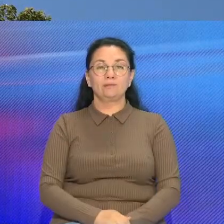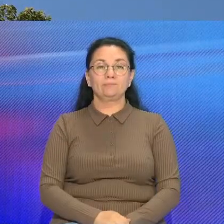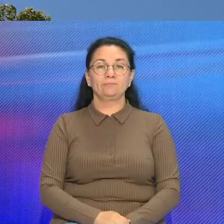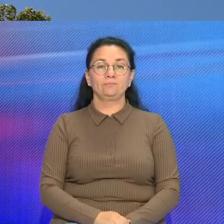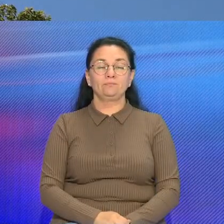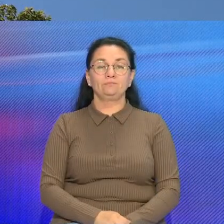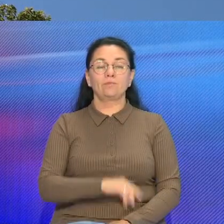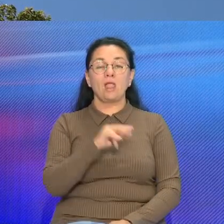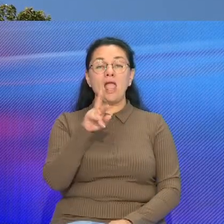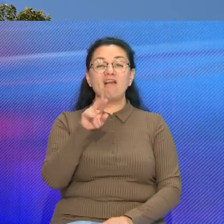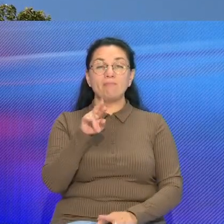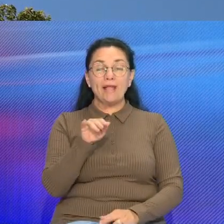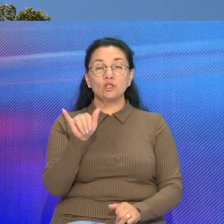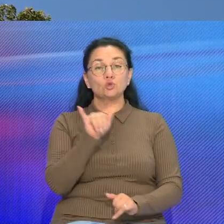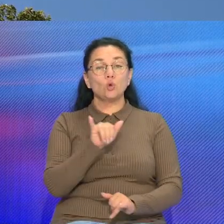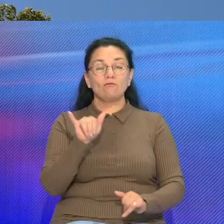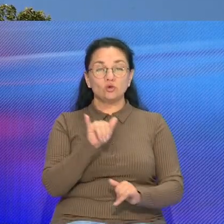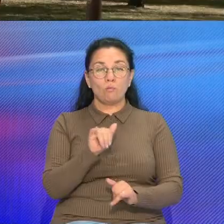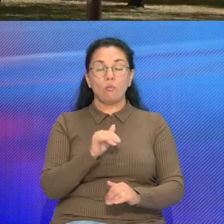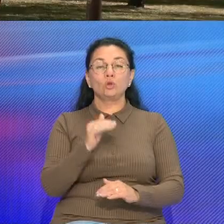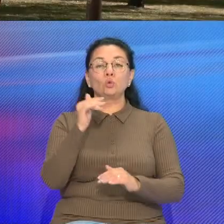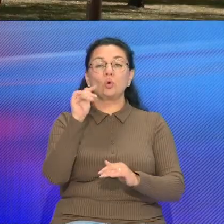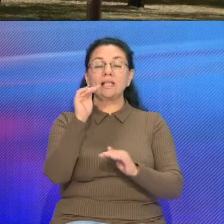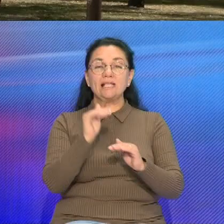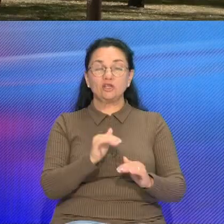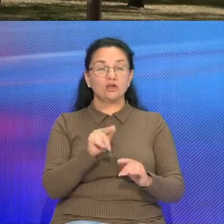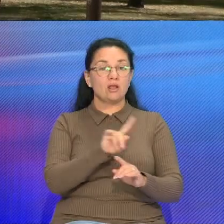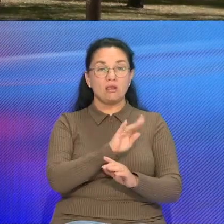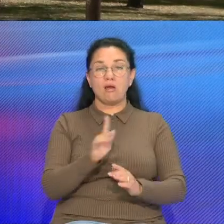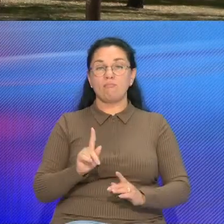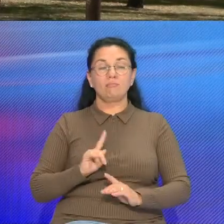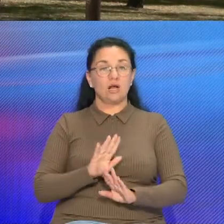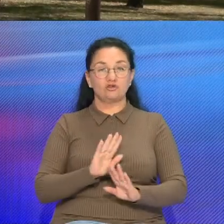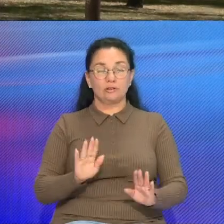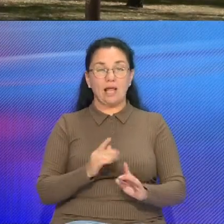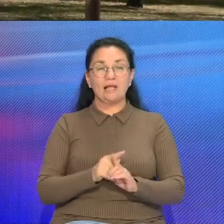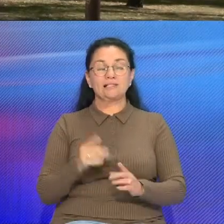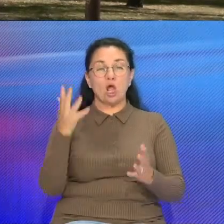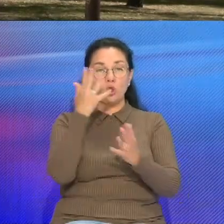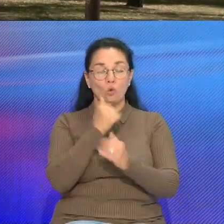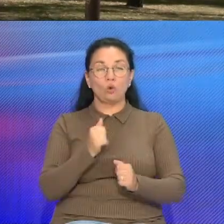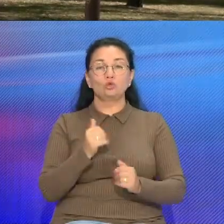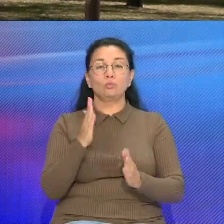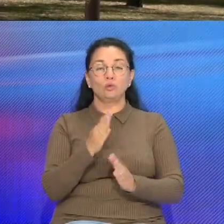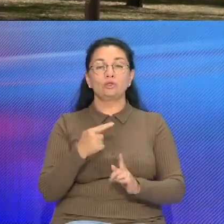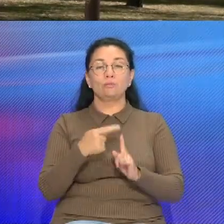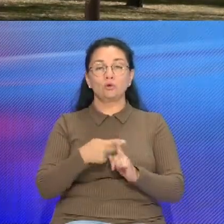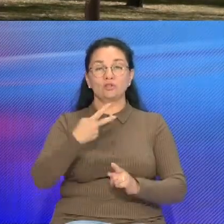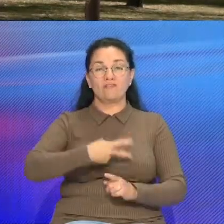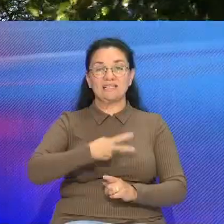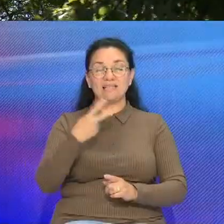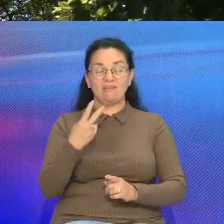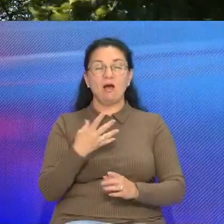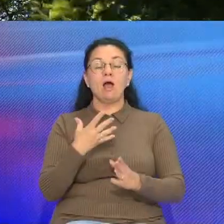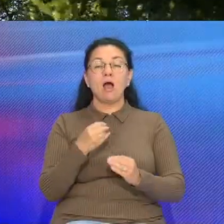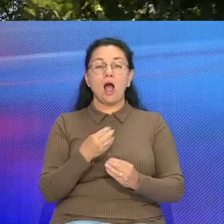В пятницу и субботу снижение температуры не ожидается Ношу по области будет до плюс 22, а у денные